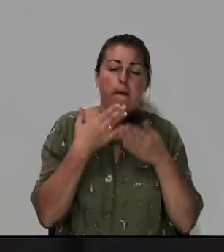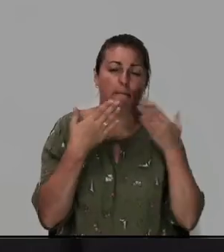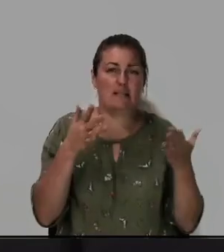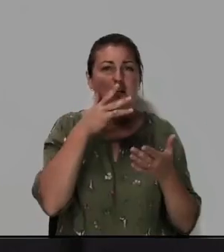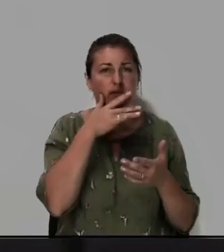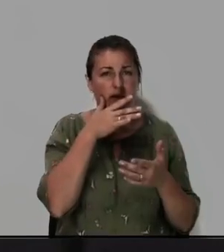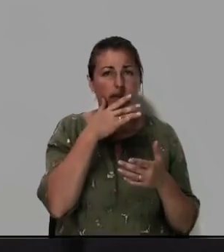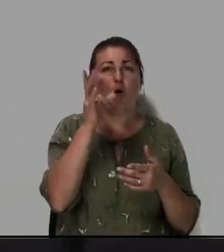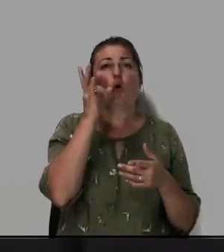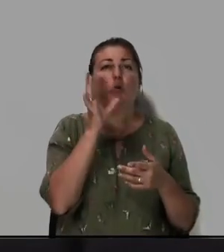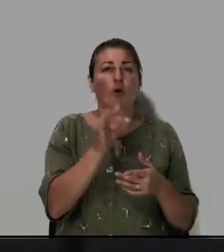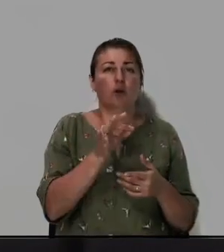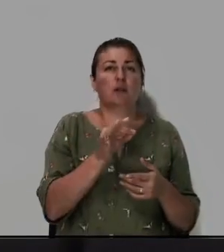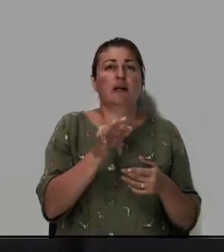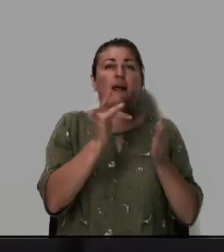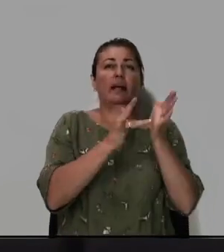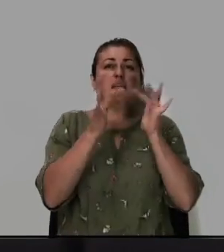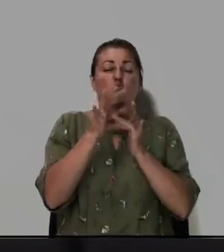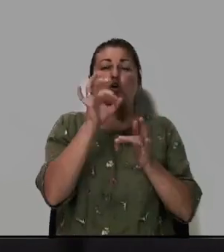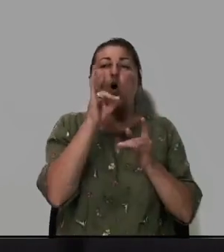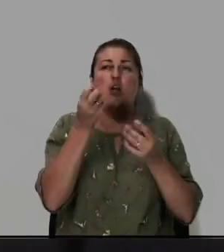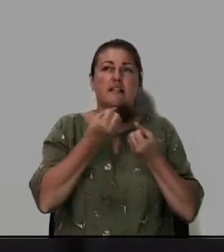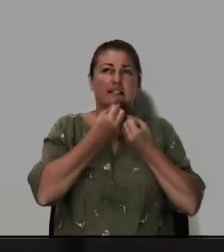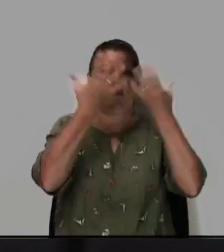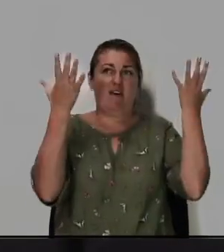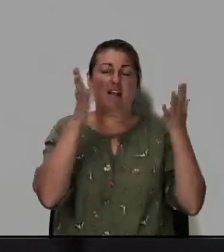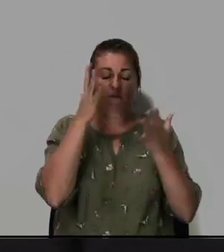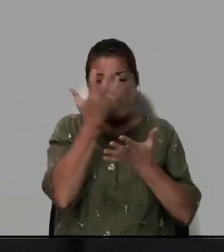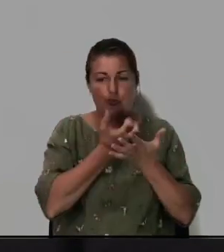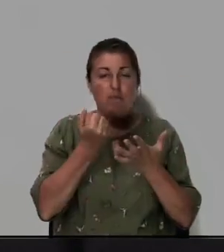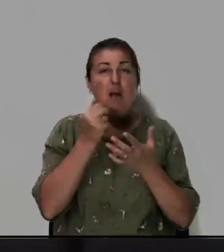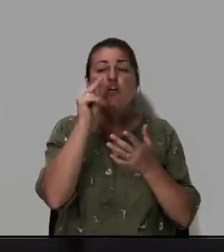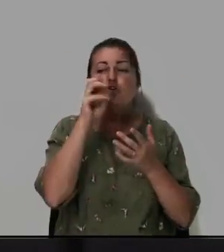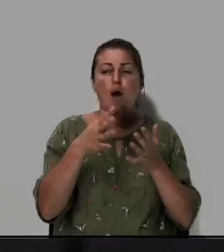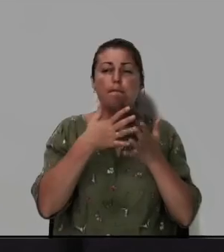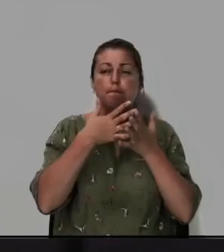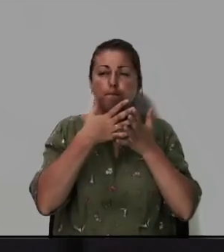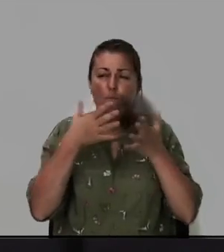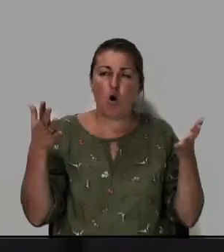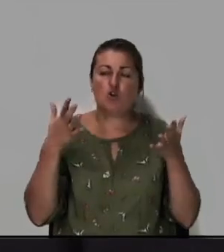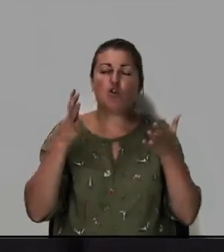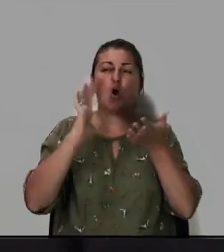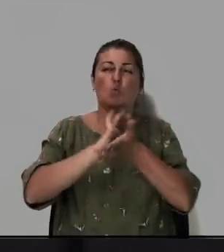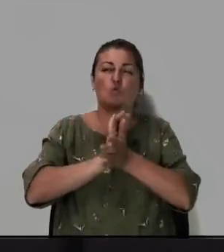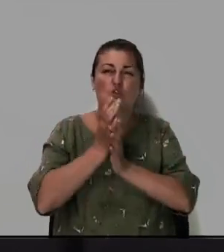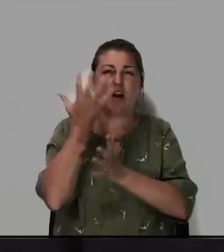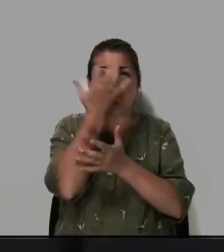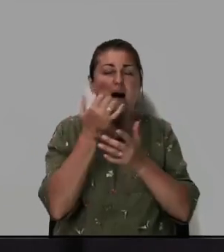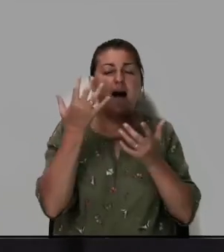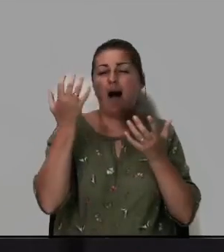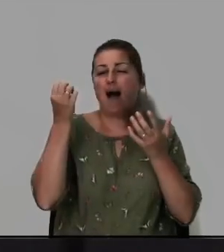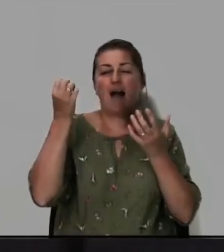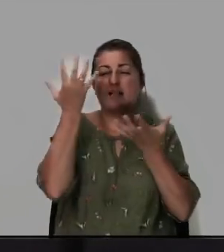время но Иисус он свет во тьме чем больше сгущается тьма тьма никогда не